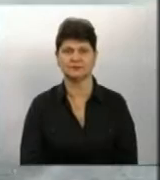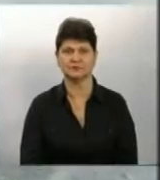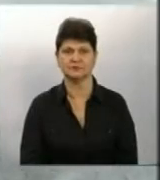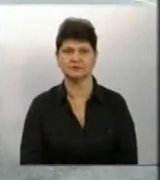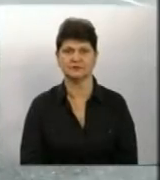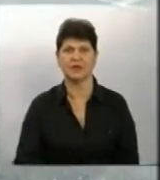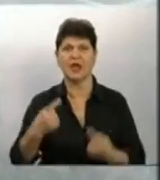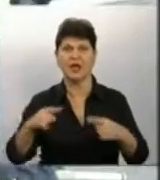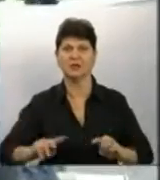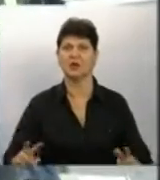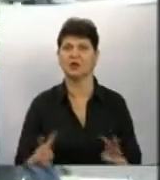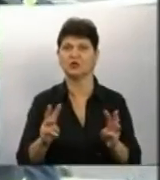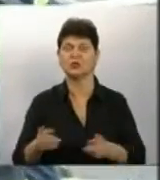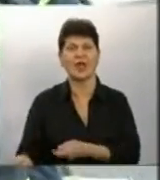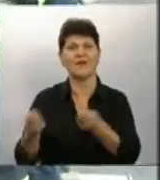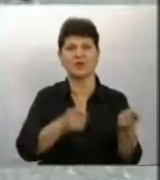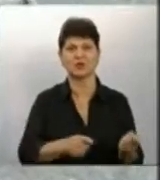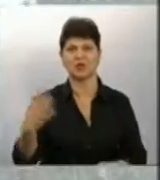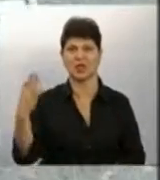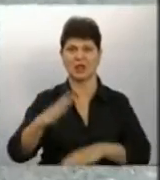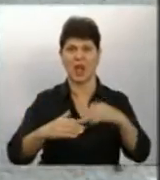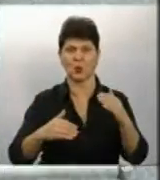Інших пожежники виносили на руках